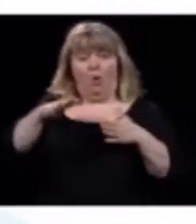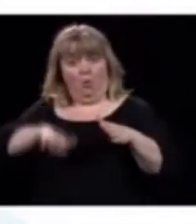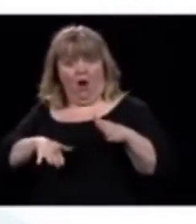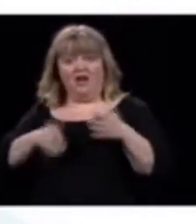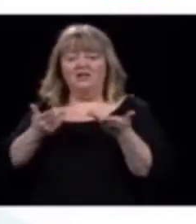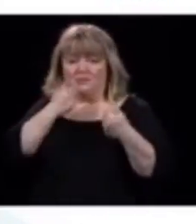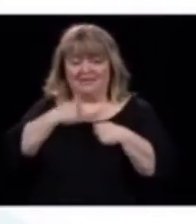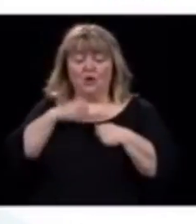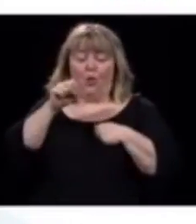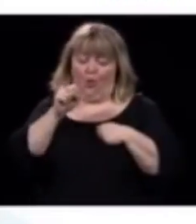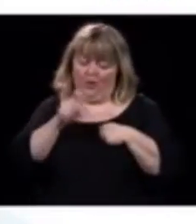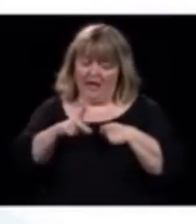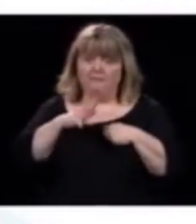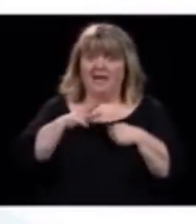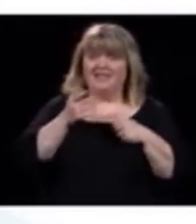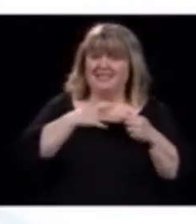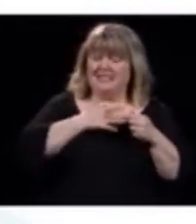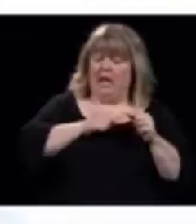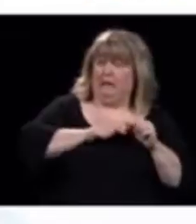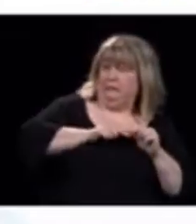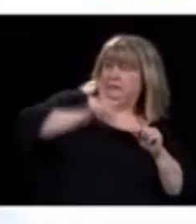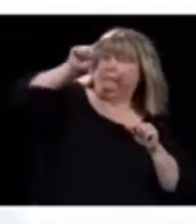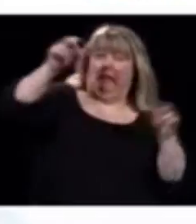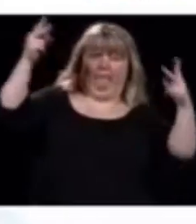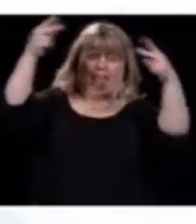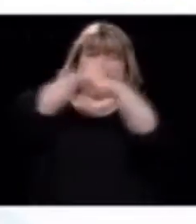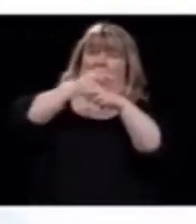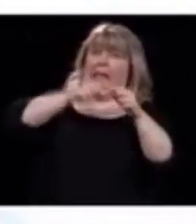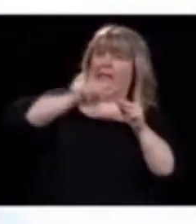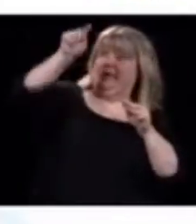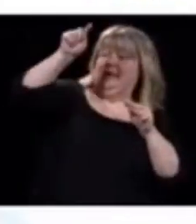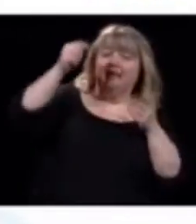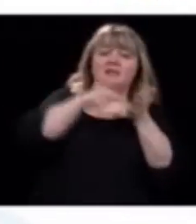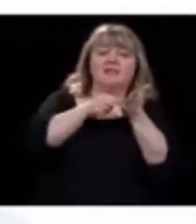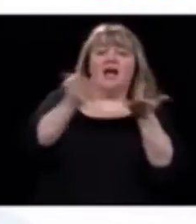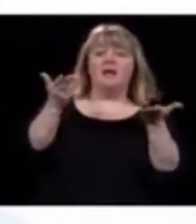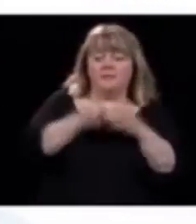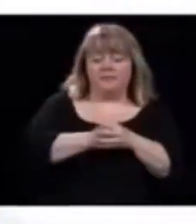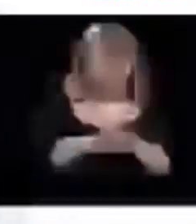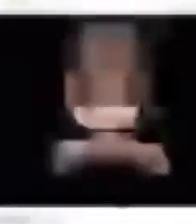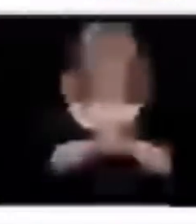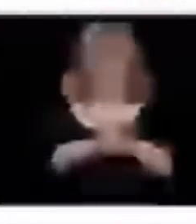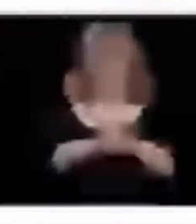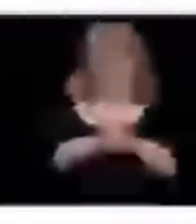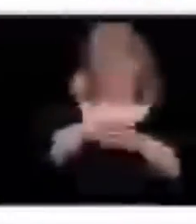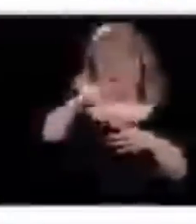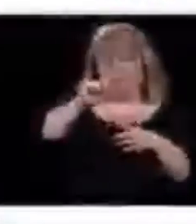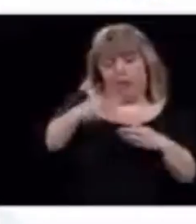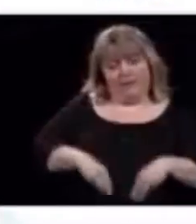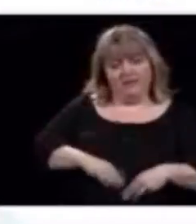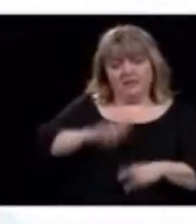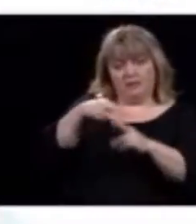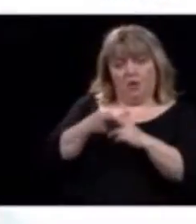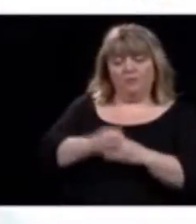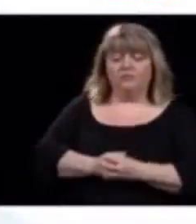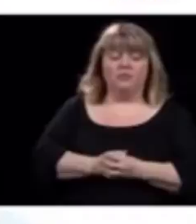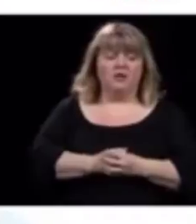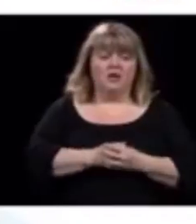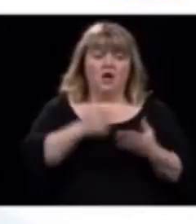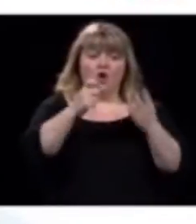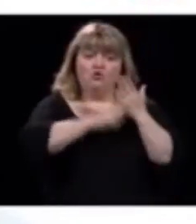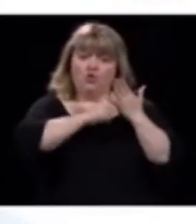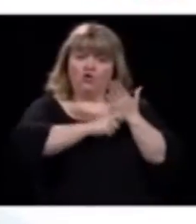le pays qui, finalement, vous l'attendez quand? D'abord, j'ai lu les documents de la Colombie-Britannique, OK, et